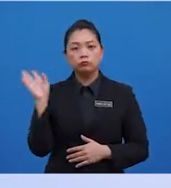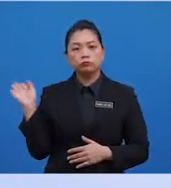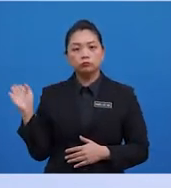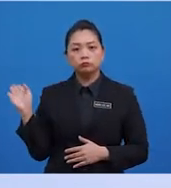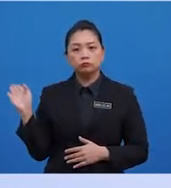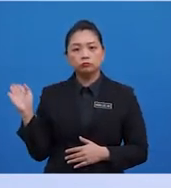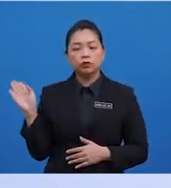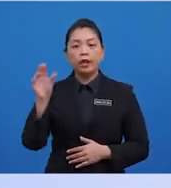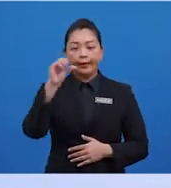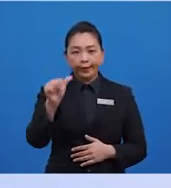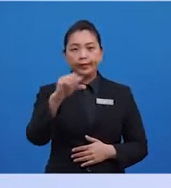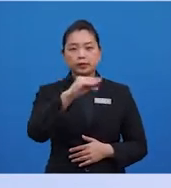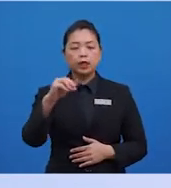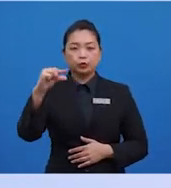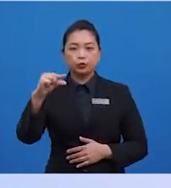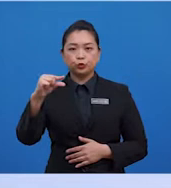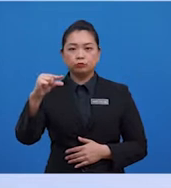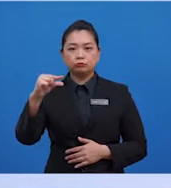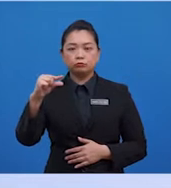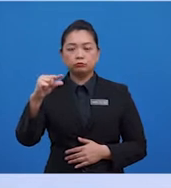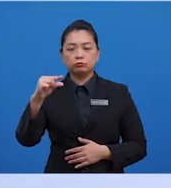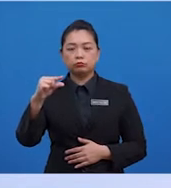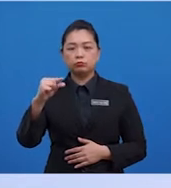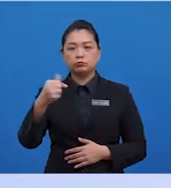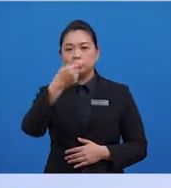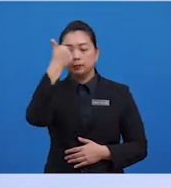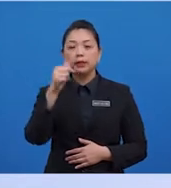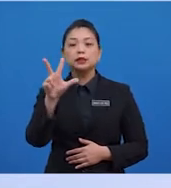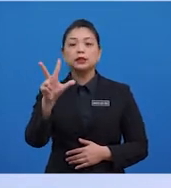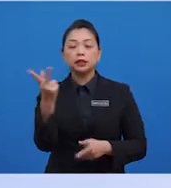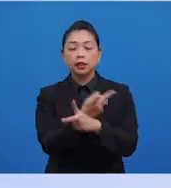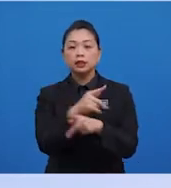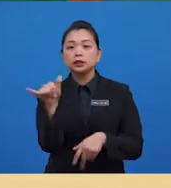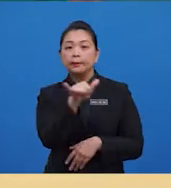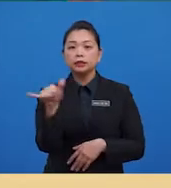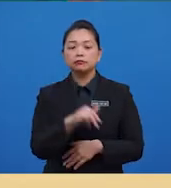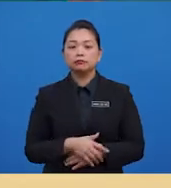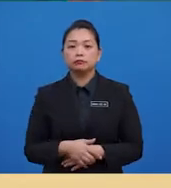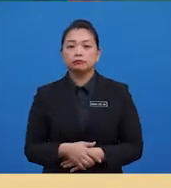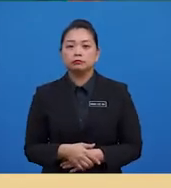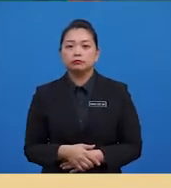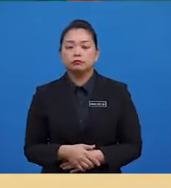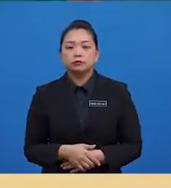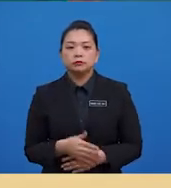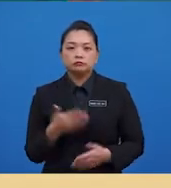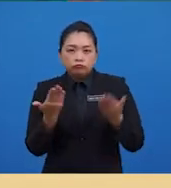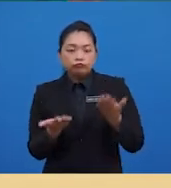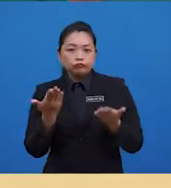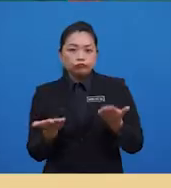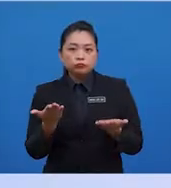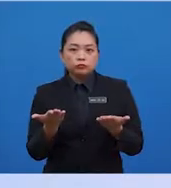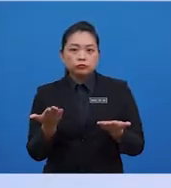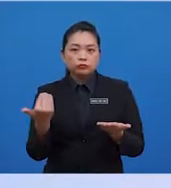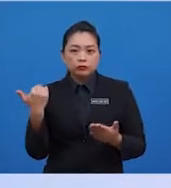itu ialah A dan G. Dengan kekerapan 3. Set data berkemungkinan